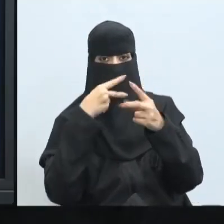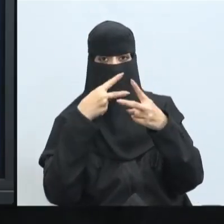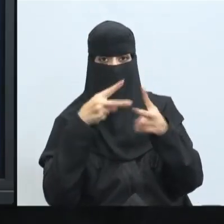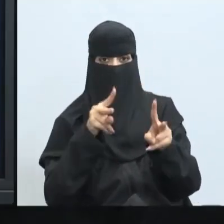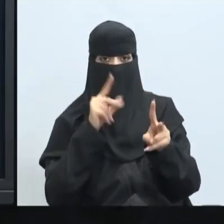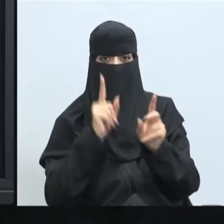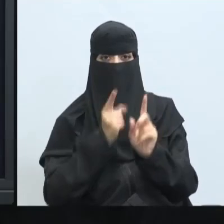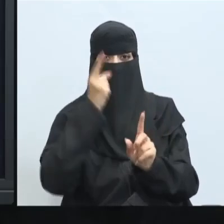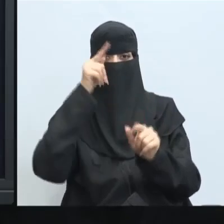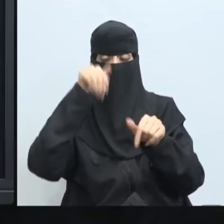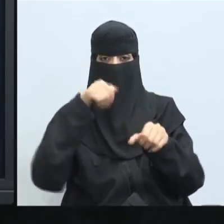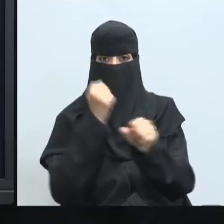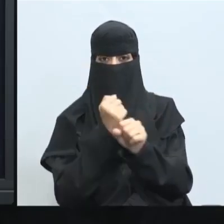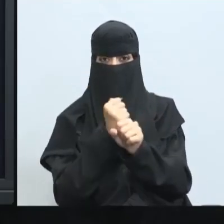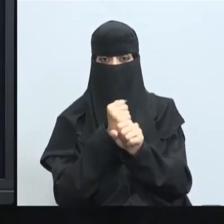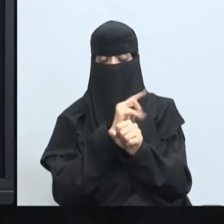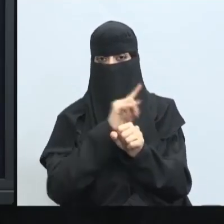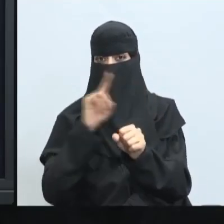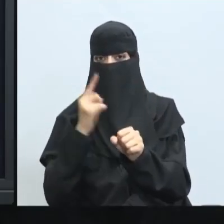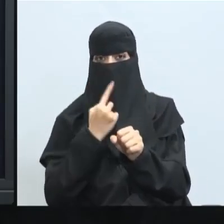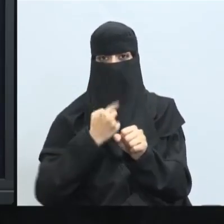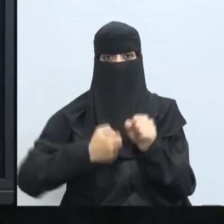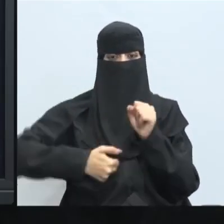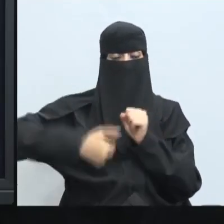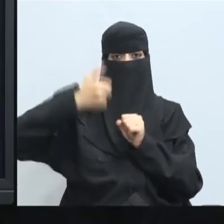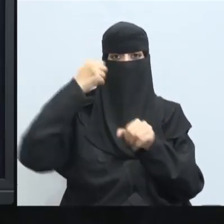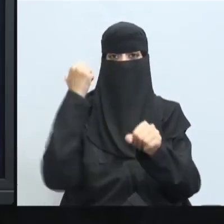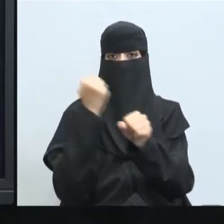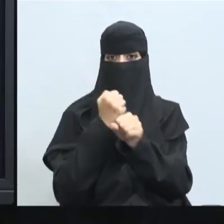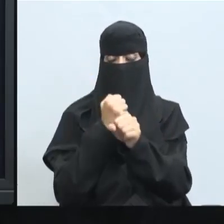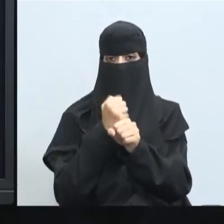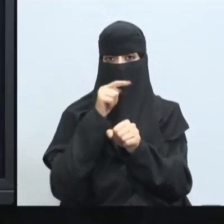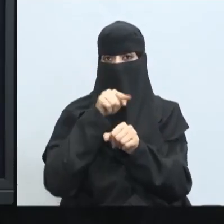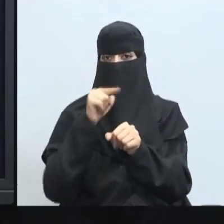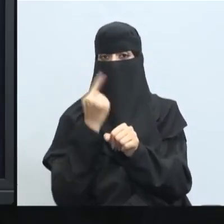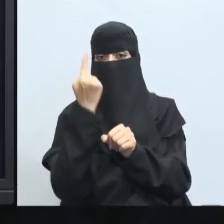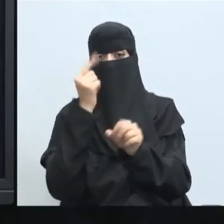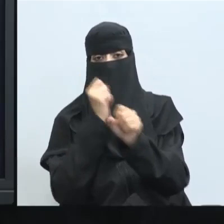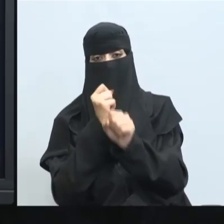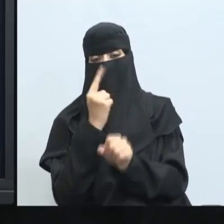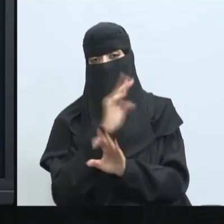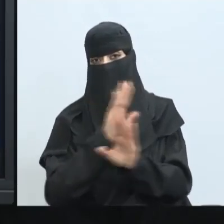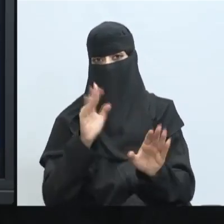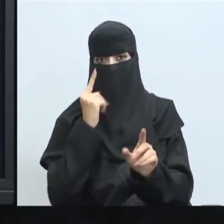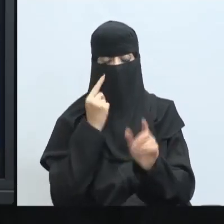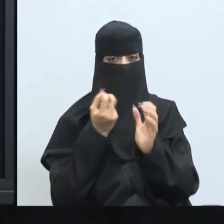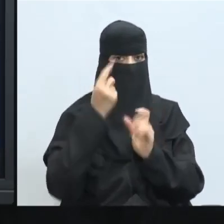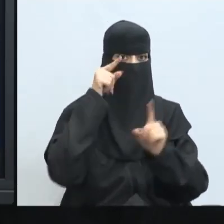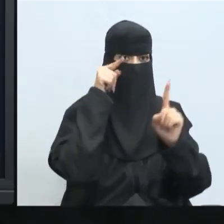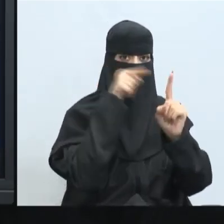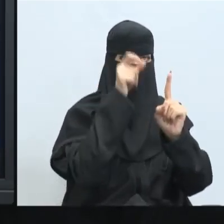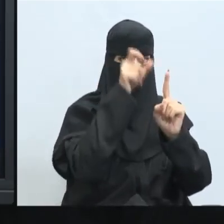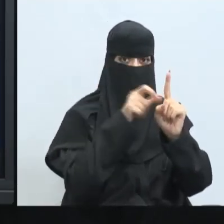مثلا في العمل لا يود مثلا إنجاز المهام ويود مهمة واحدة هل تتوقع أن هذا